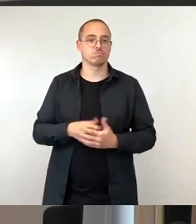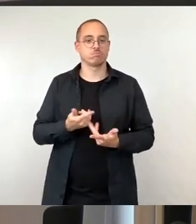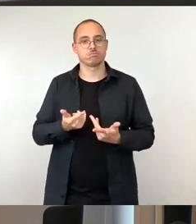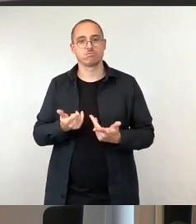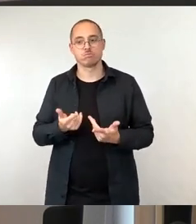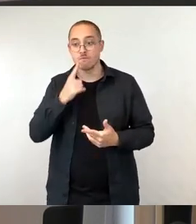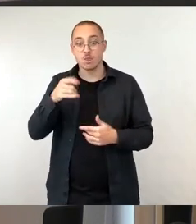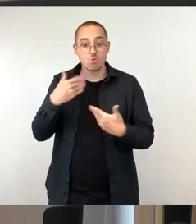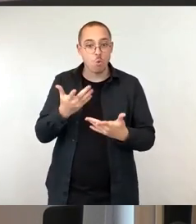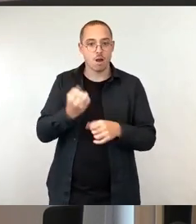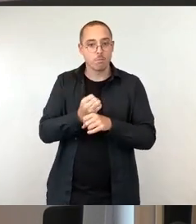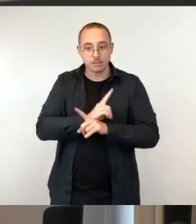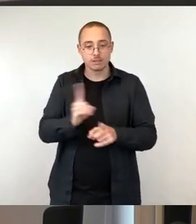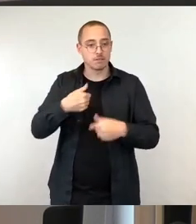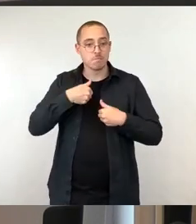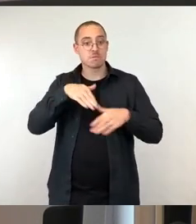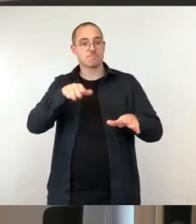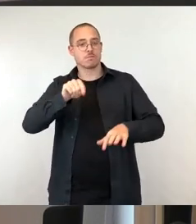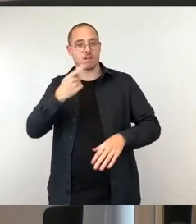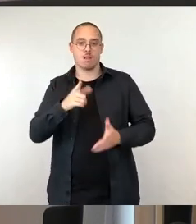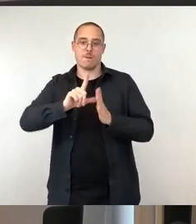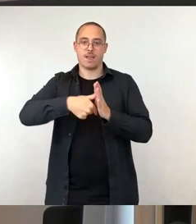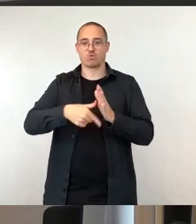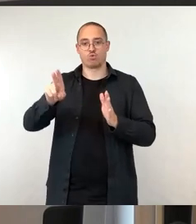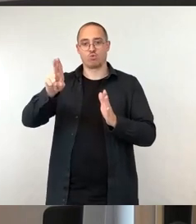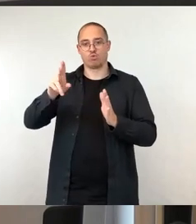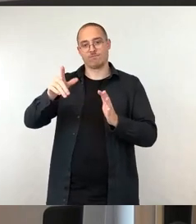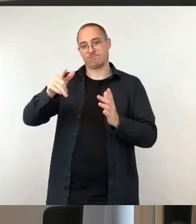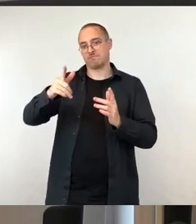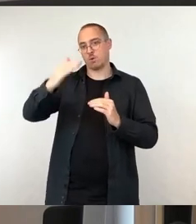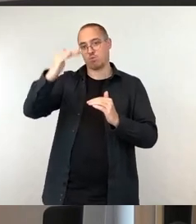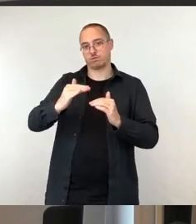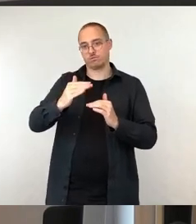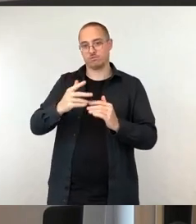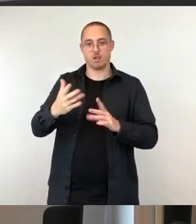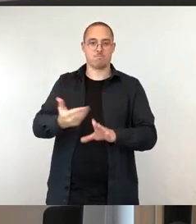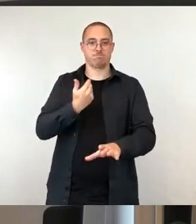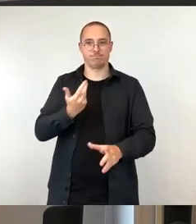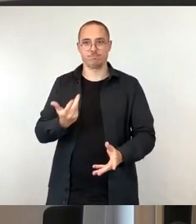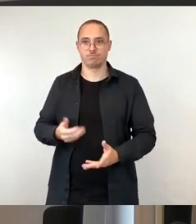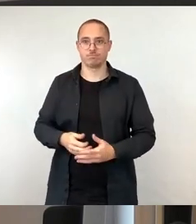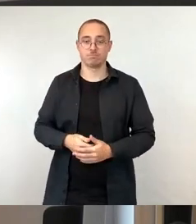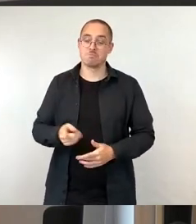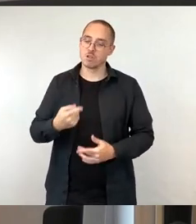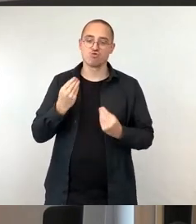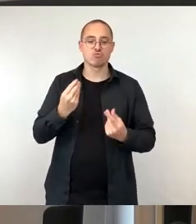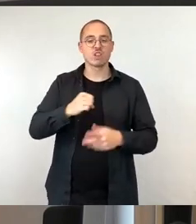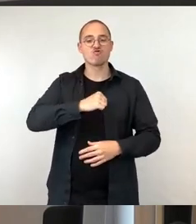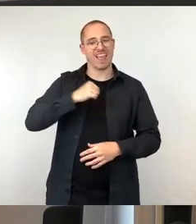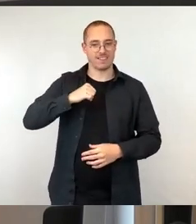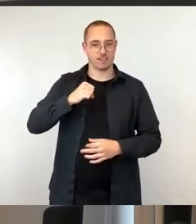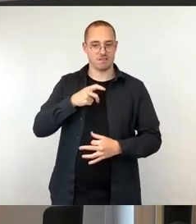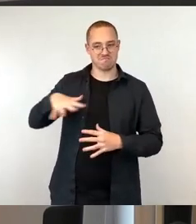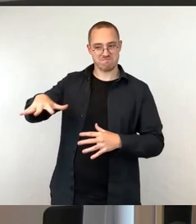formuliert. Und gerade bei Rechten und auch konservativen in Teilen hat es immer mal wieder Konjunktur,